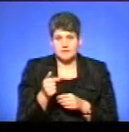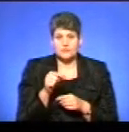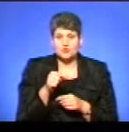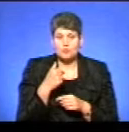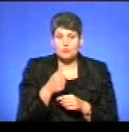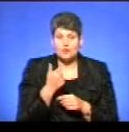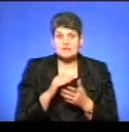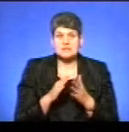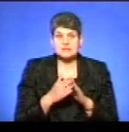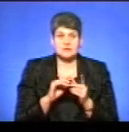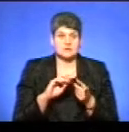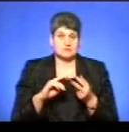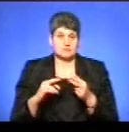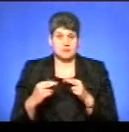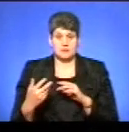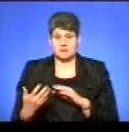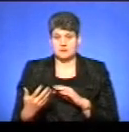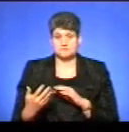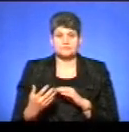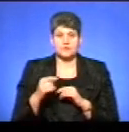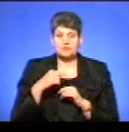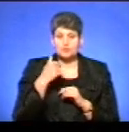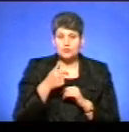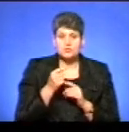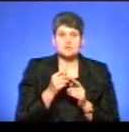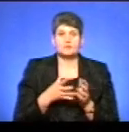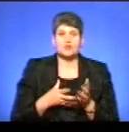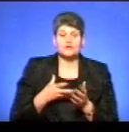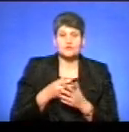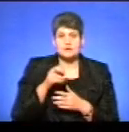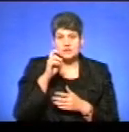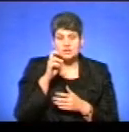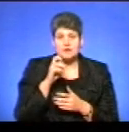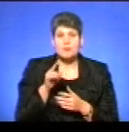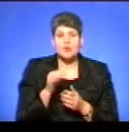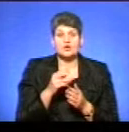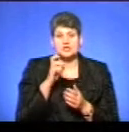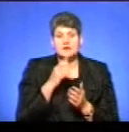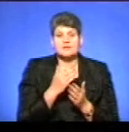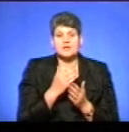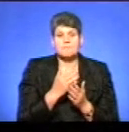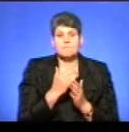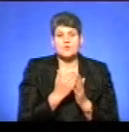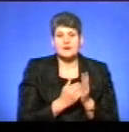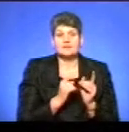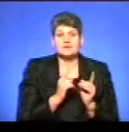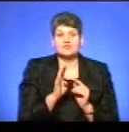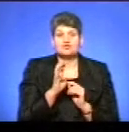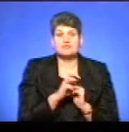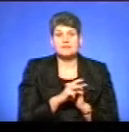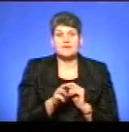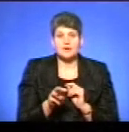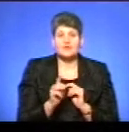В цьому році ситуація помінялася. В цьому році профінансувала держава по державній програмі теплі кредити лише 400